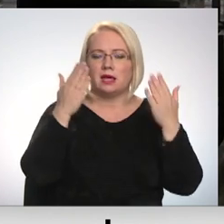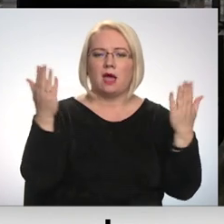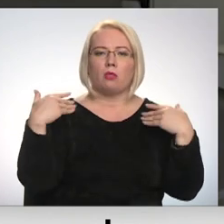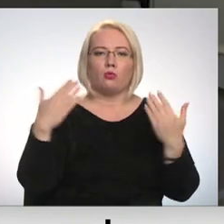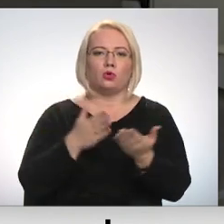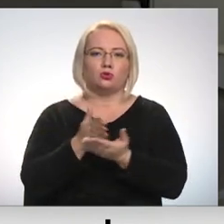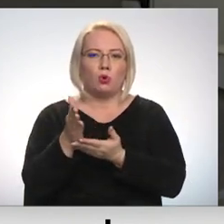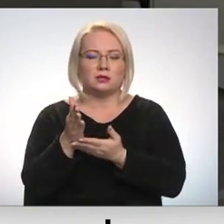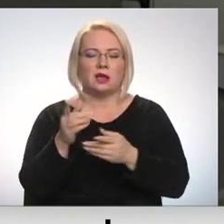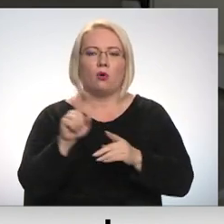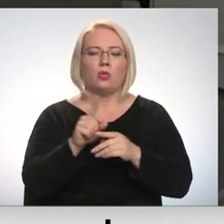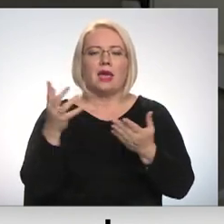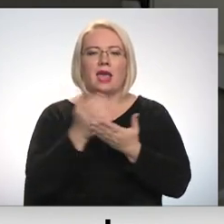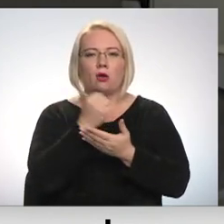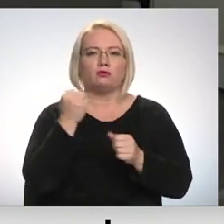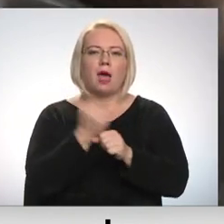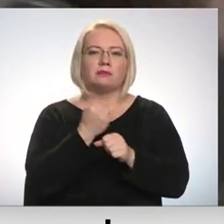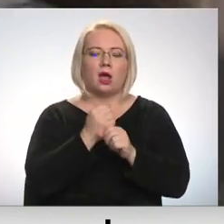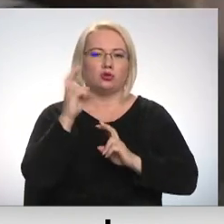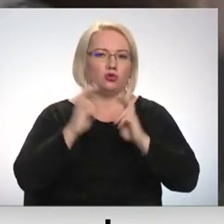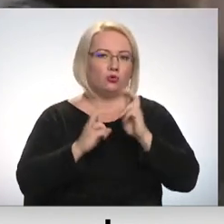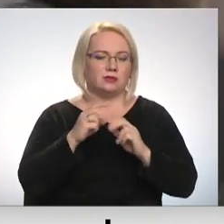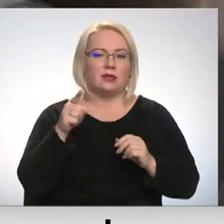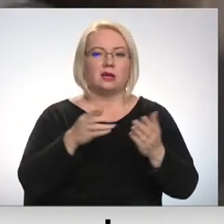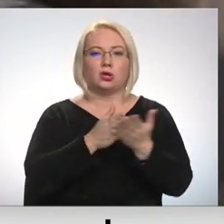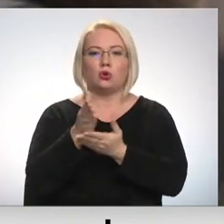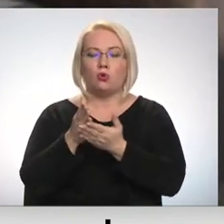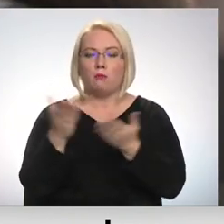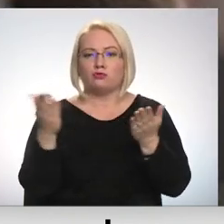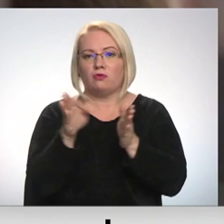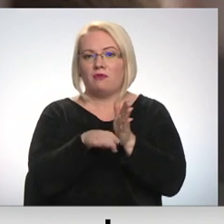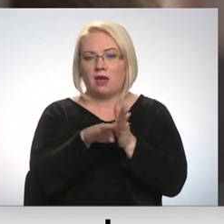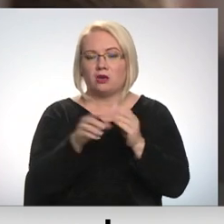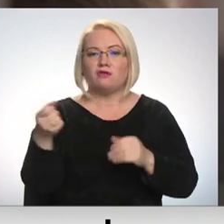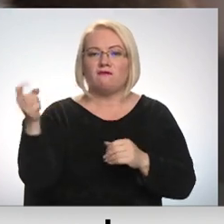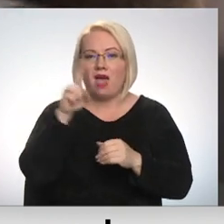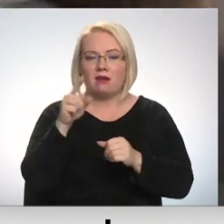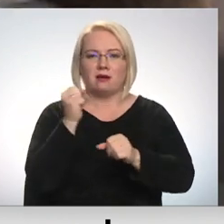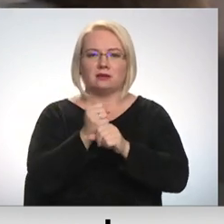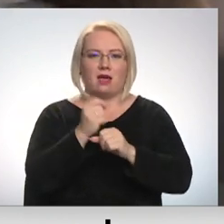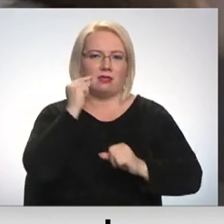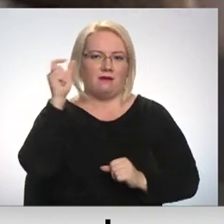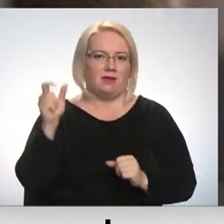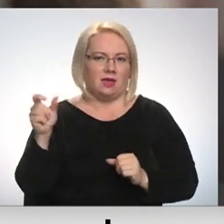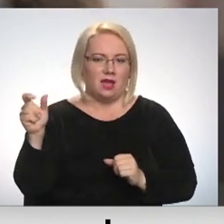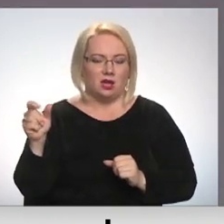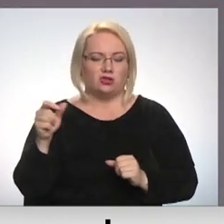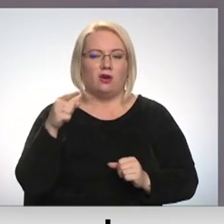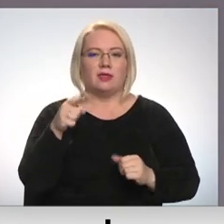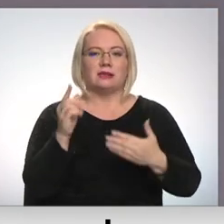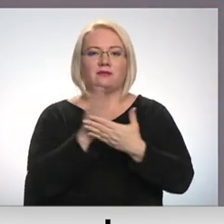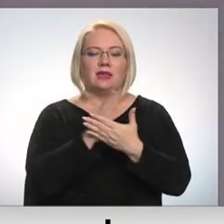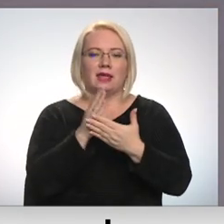nozerē, ieguvas un apstrādes rūpniecībā. Tās ir sfēras, kur gluži vienkārši vairāk strādā vīrieši. Rādītājs, ko mēs aprēķinām,